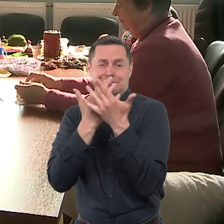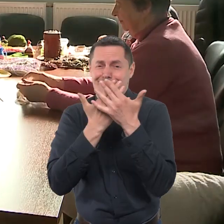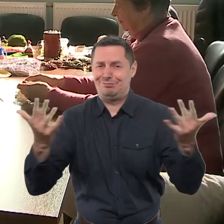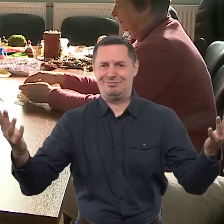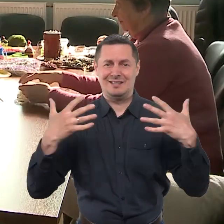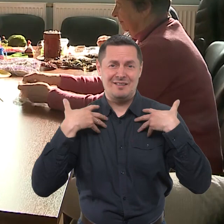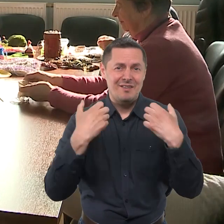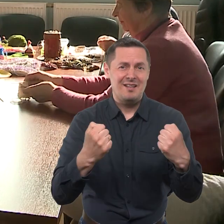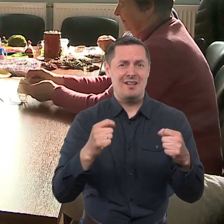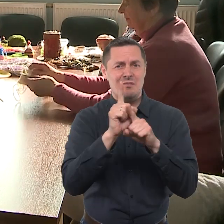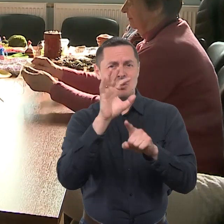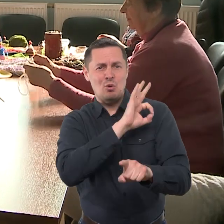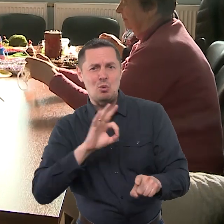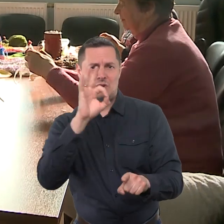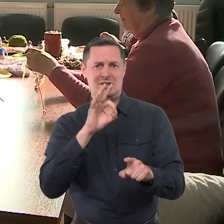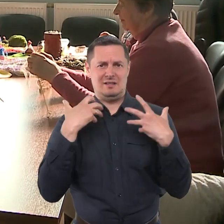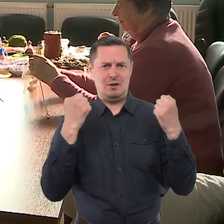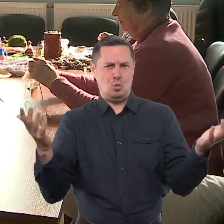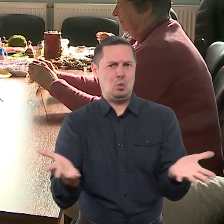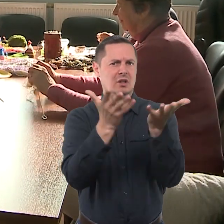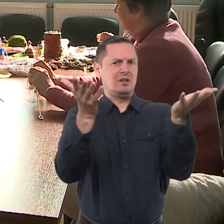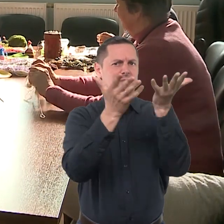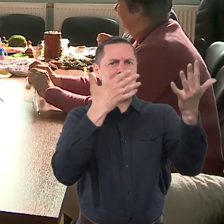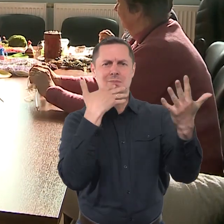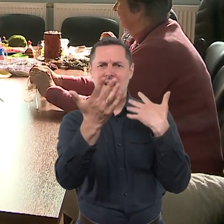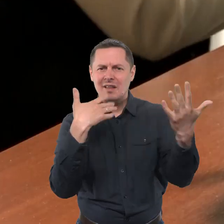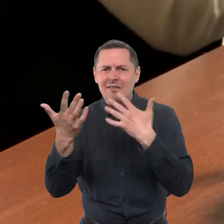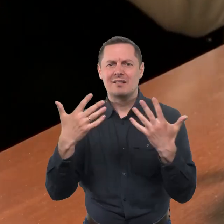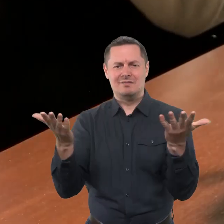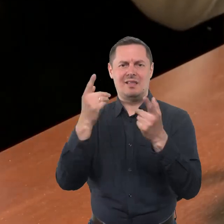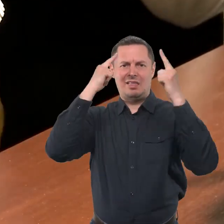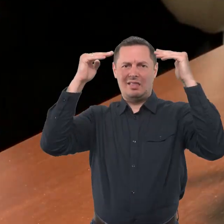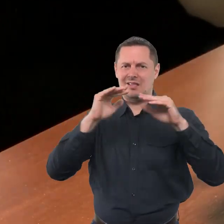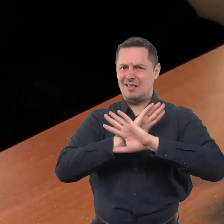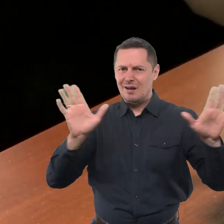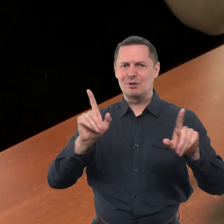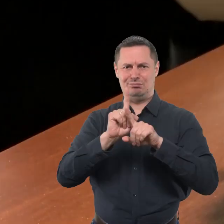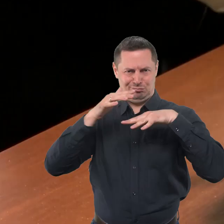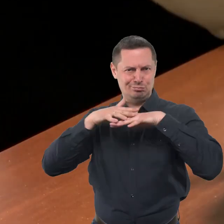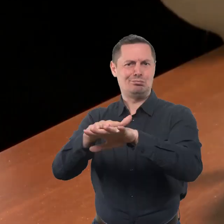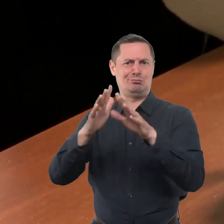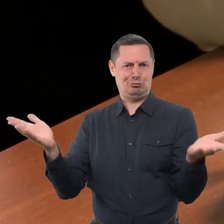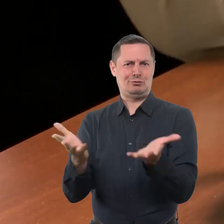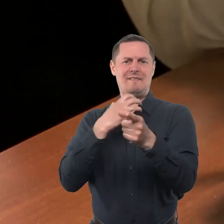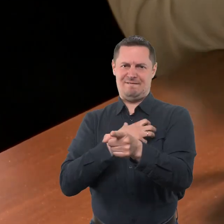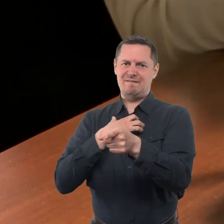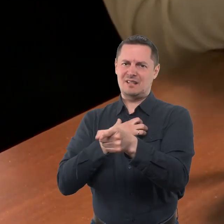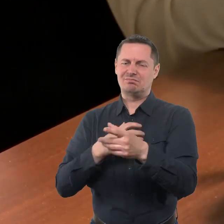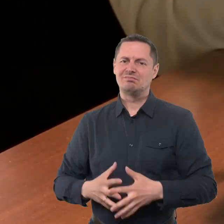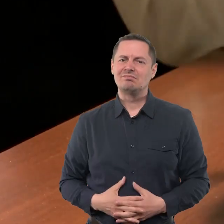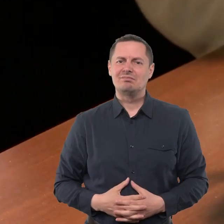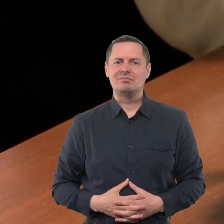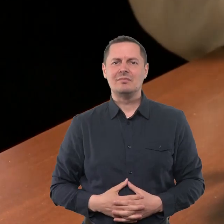sveikatingumo bei kitas sveiklas. Taip skatinant seniorus bendrauti bei sukurti socialinius ryšius. Ši